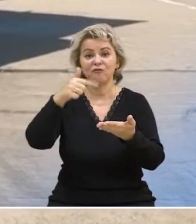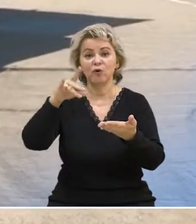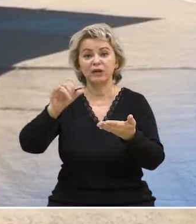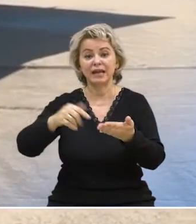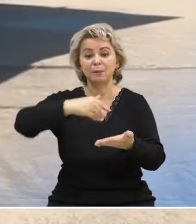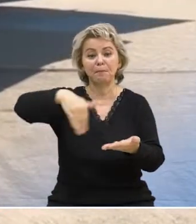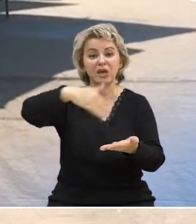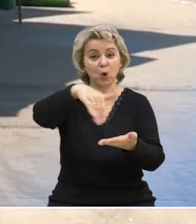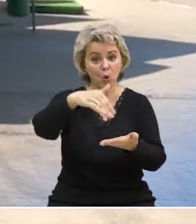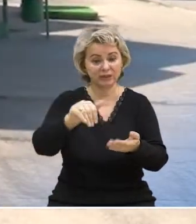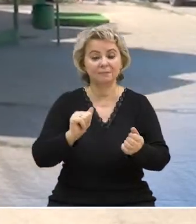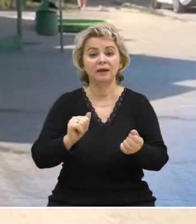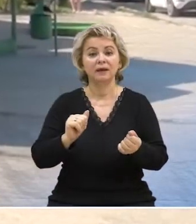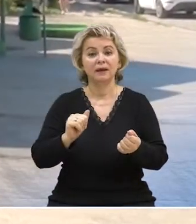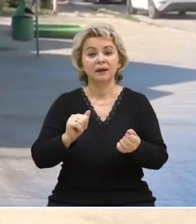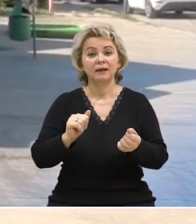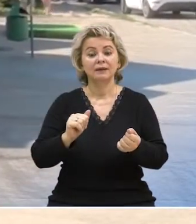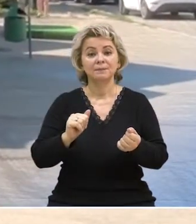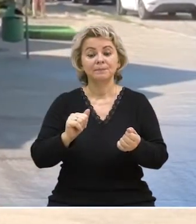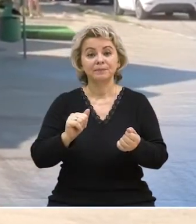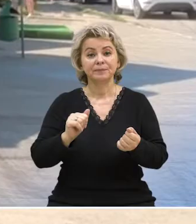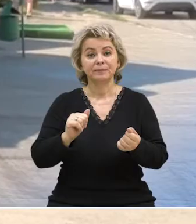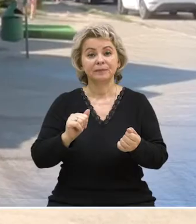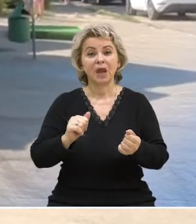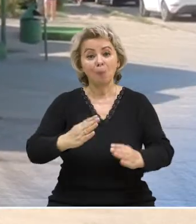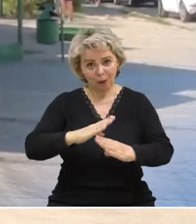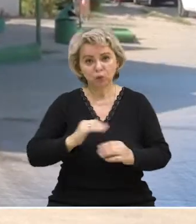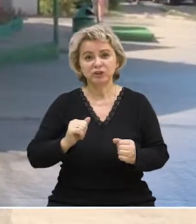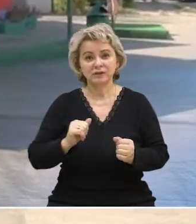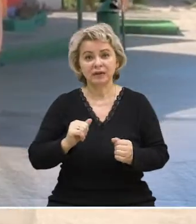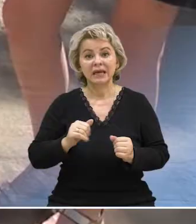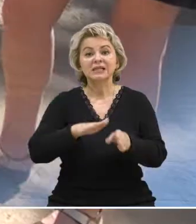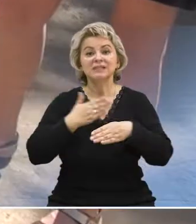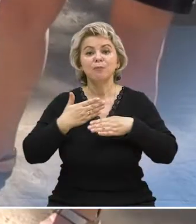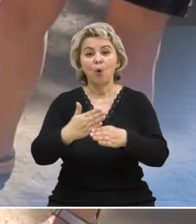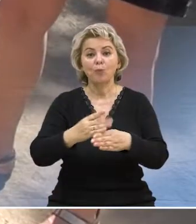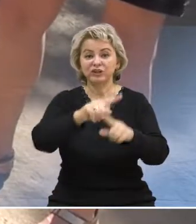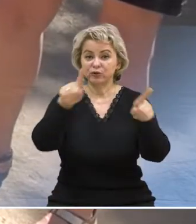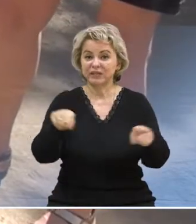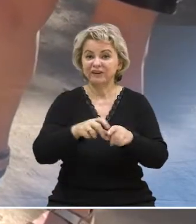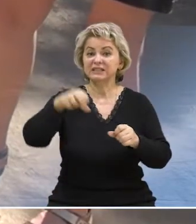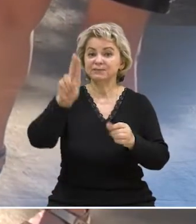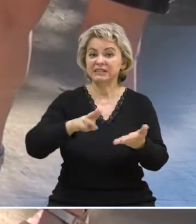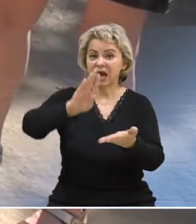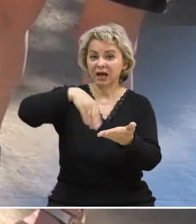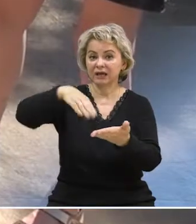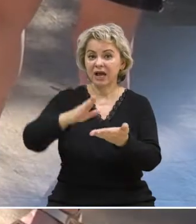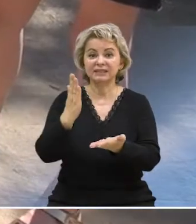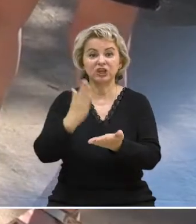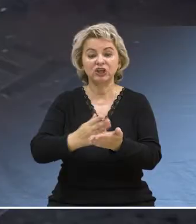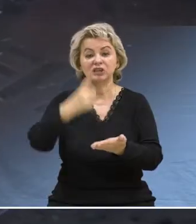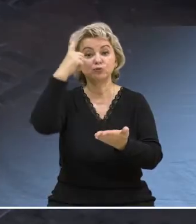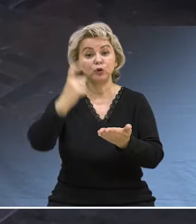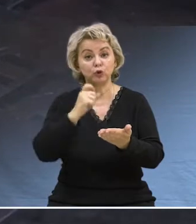трафаретах перед пешеходными переходами вот такие надписи. Поможете? С помощью трафарета и специальной краски